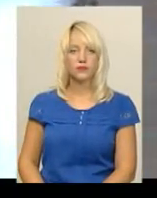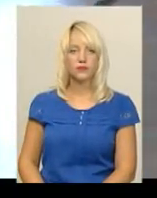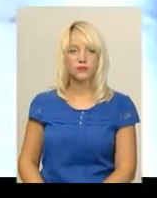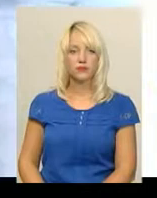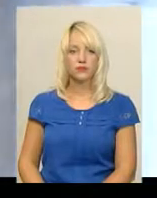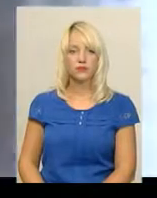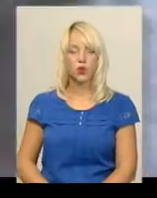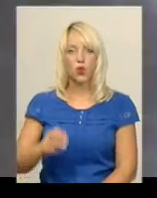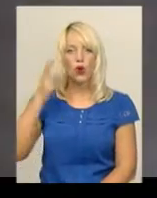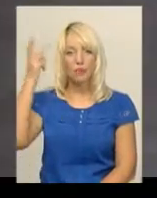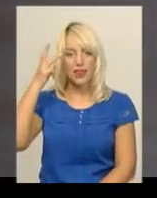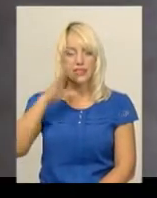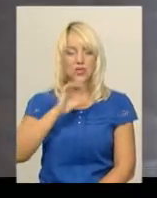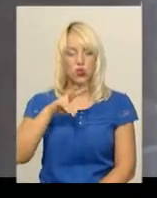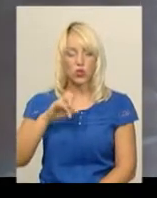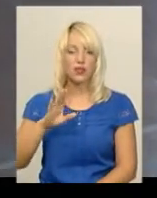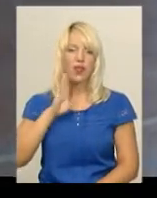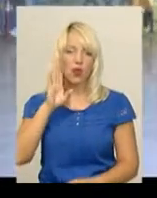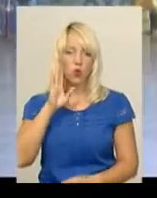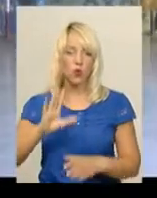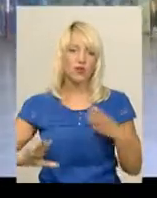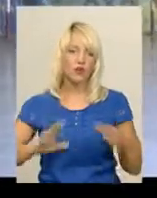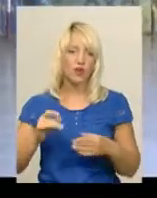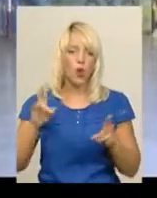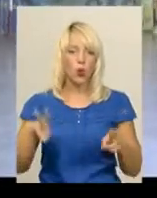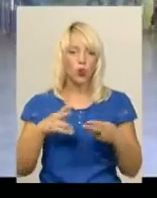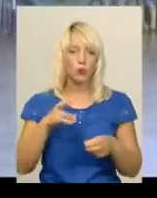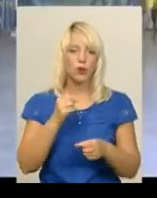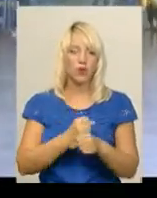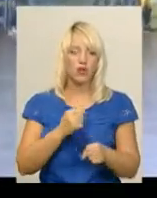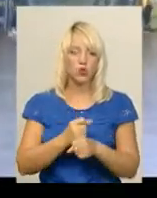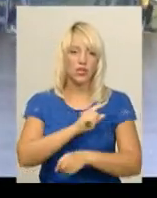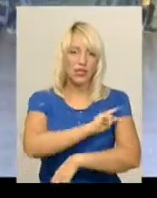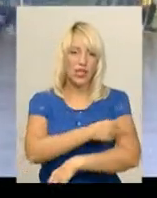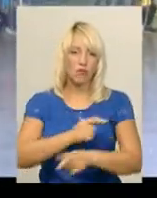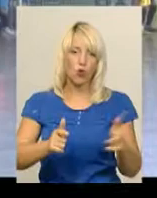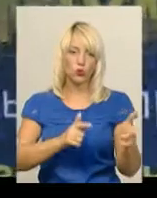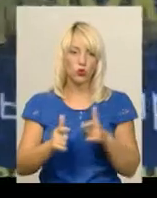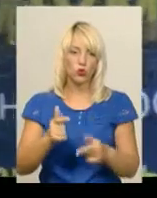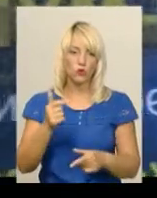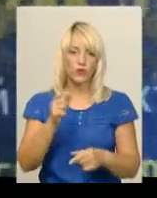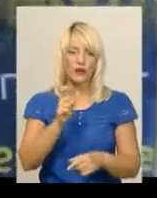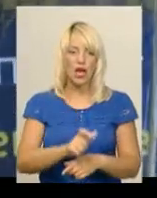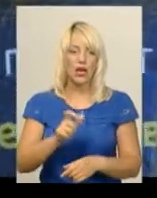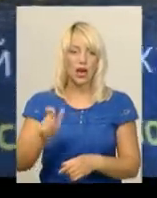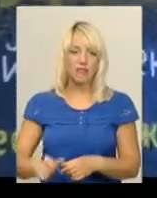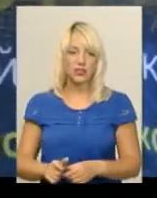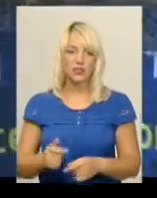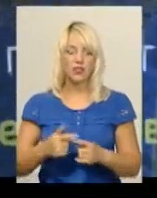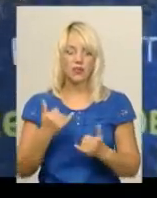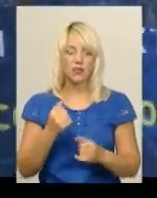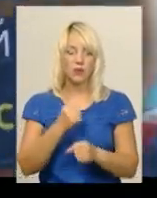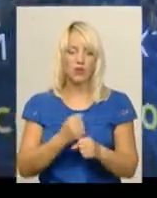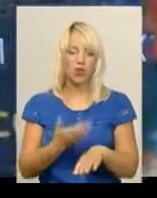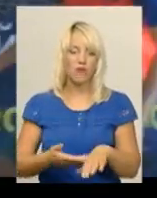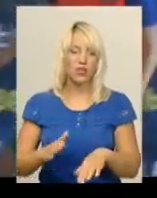У Хмельницького «Сокола» ранкове тренування. У клубі працюють над силовою підготовкою гравців. «Ми працюємо зараз, найважкий